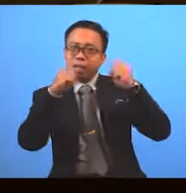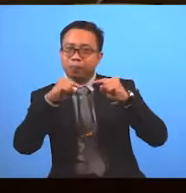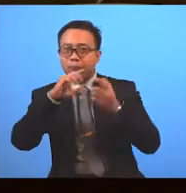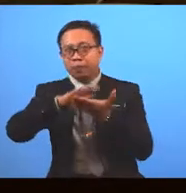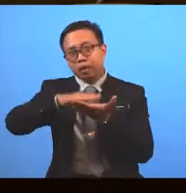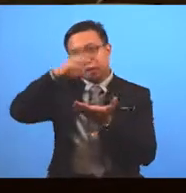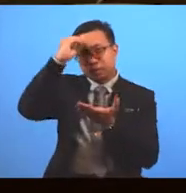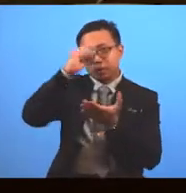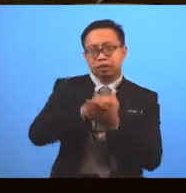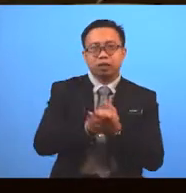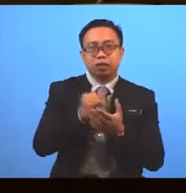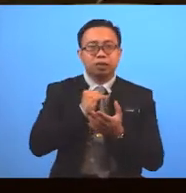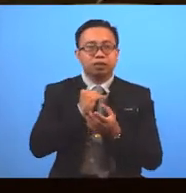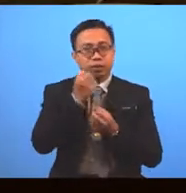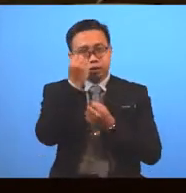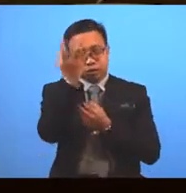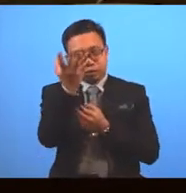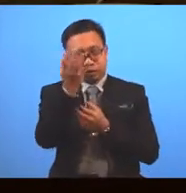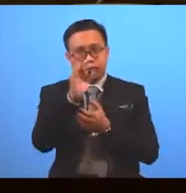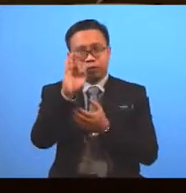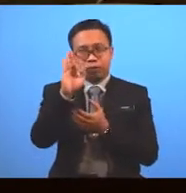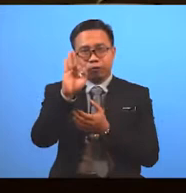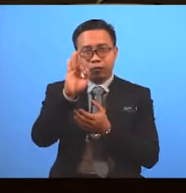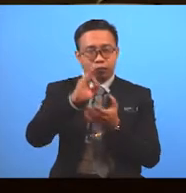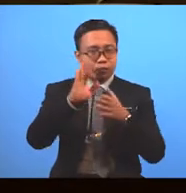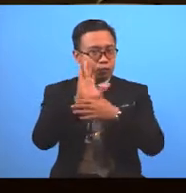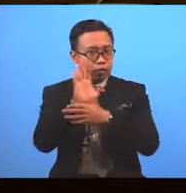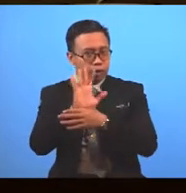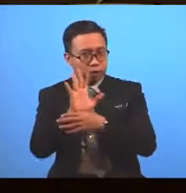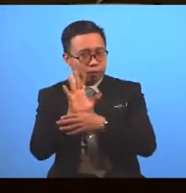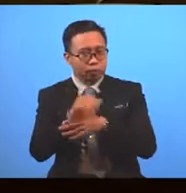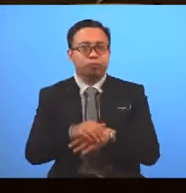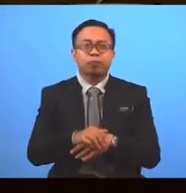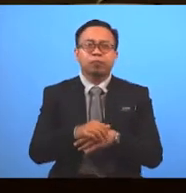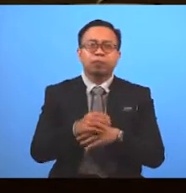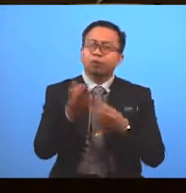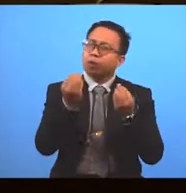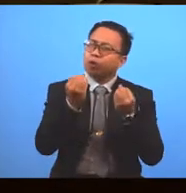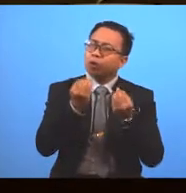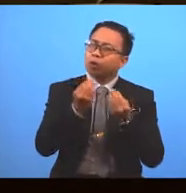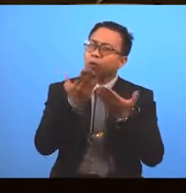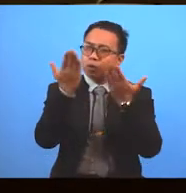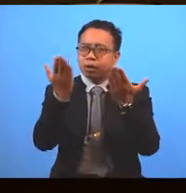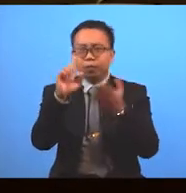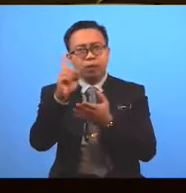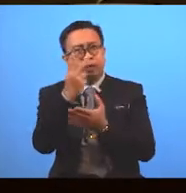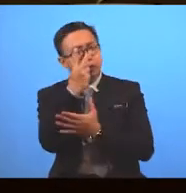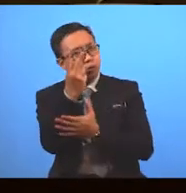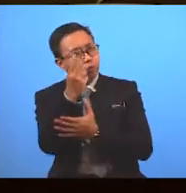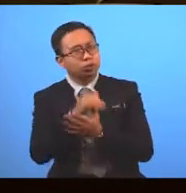lesson I'm just looking at the film posters and trying to decide what I'm going to watch later